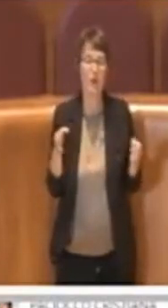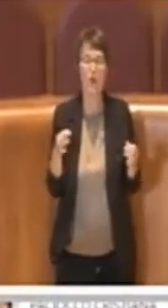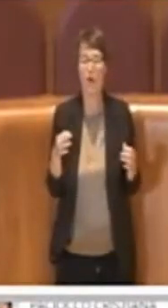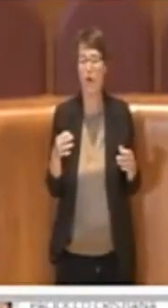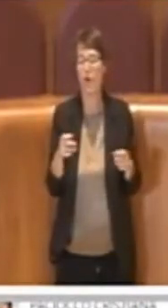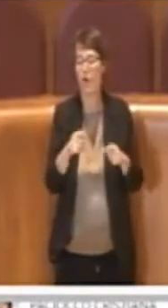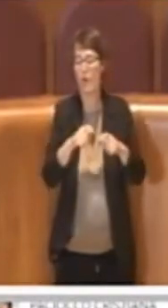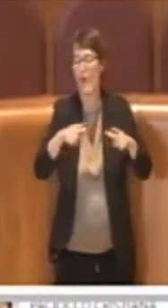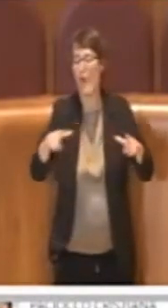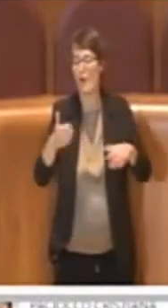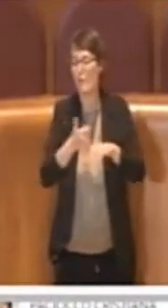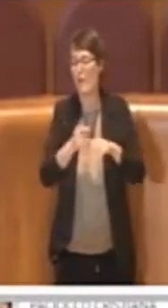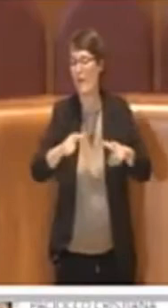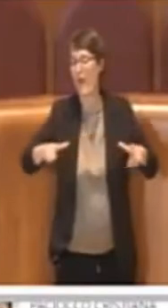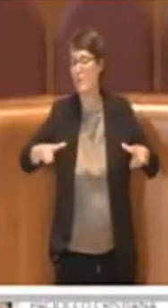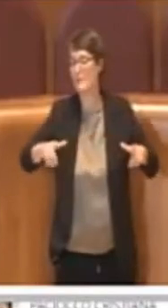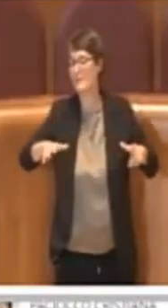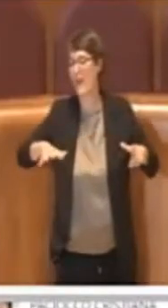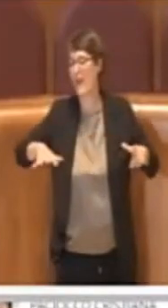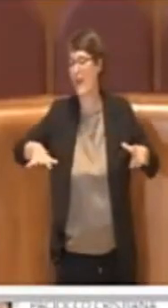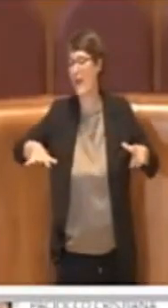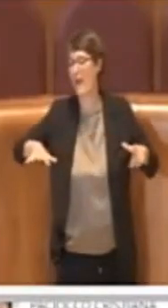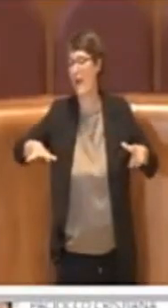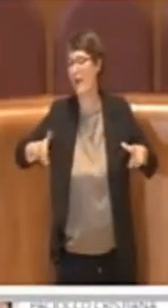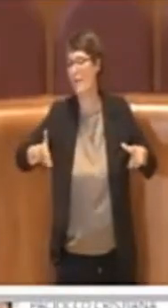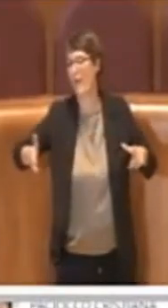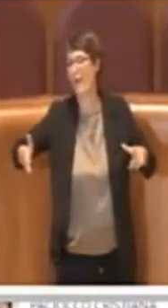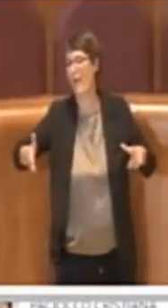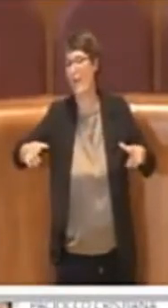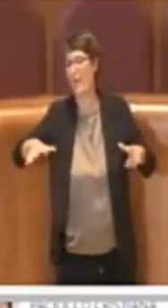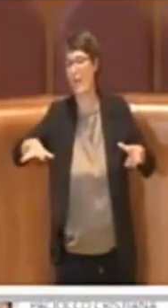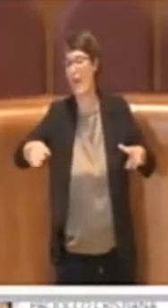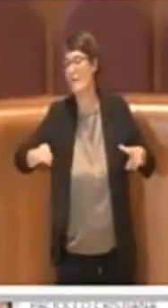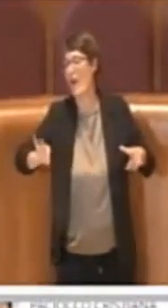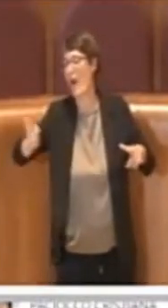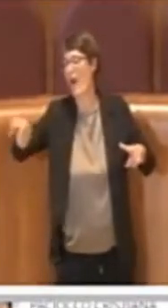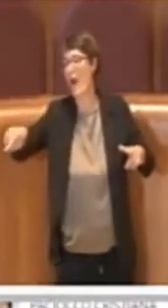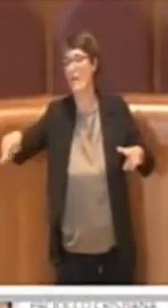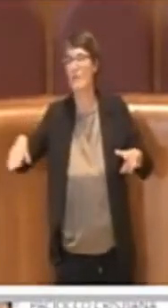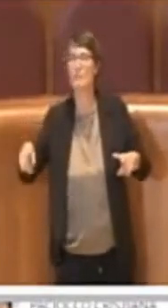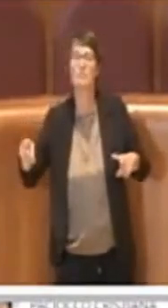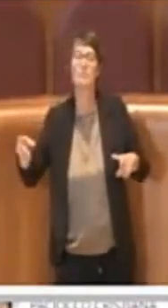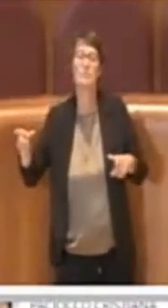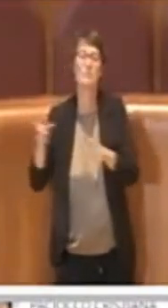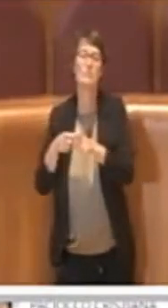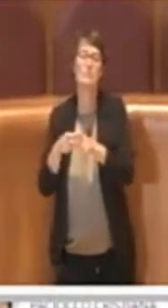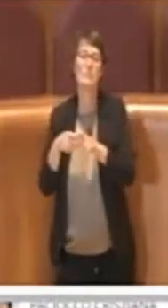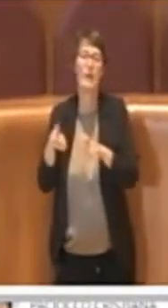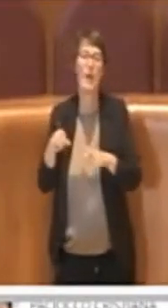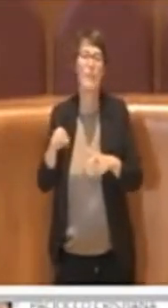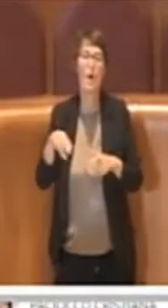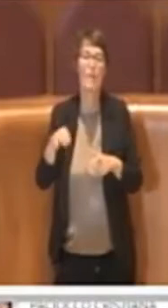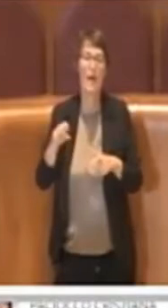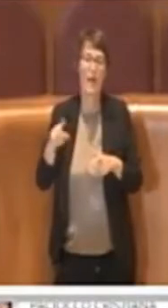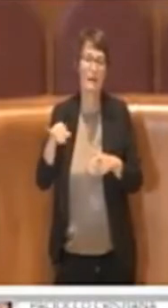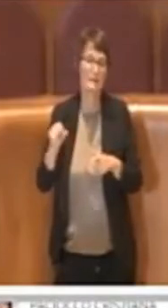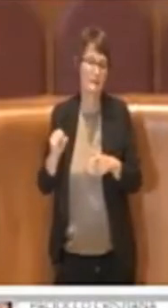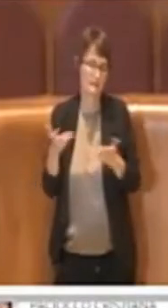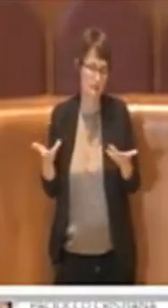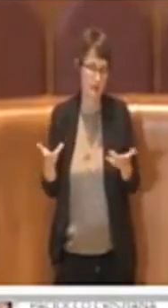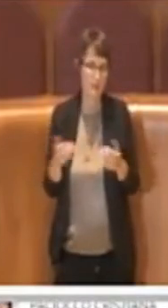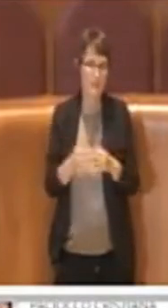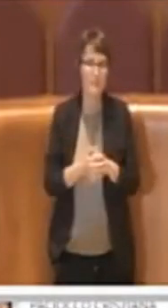Roma capitale, arriva fino a Pomezia e quindi ci sono vari problemi.